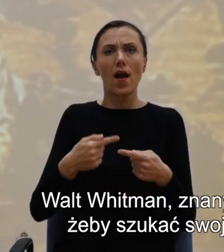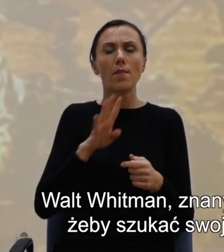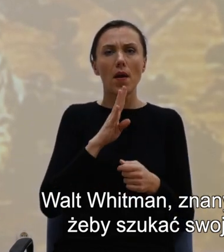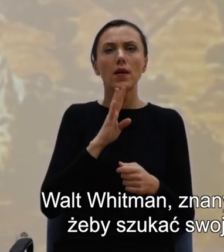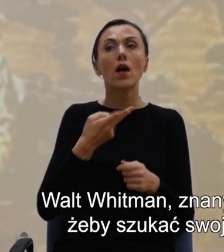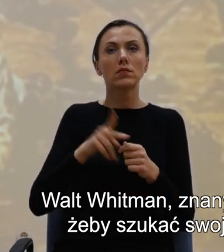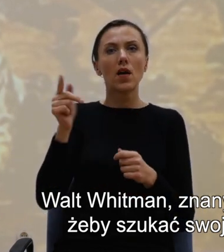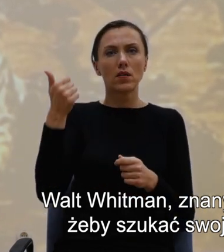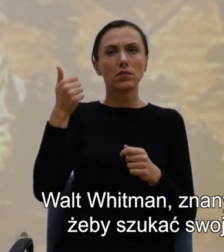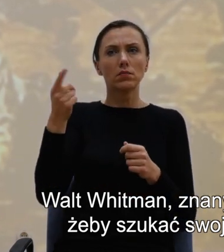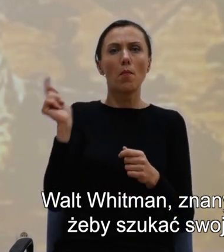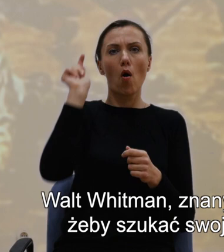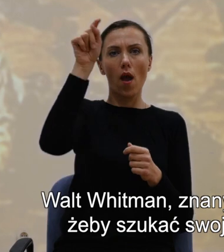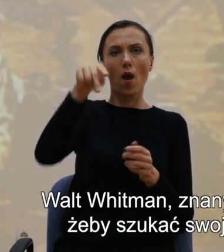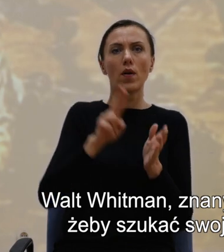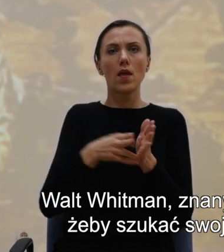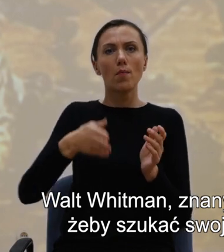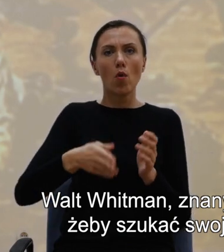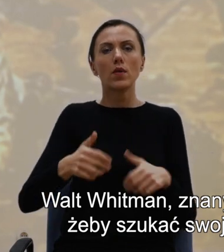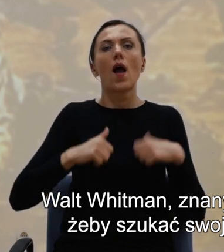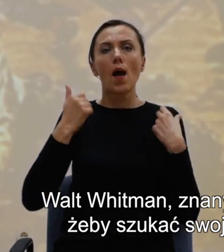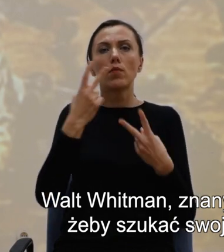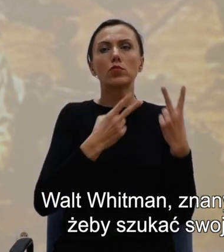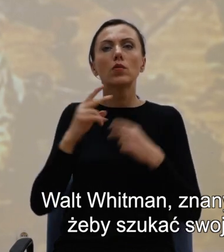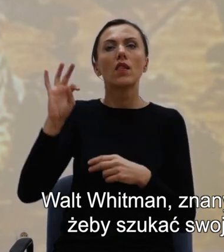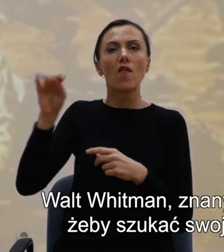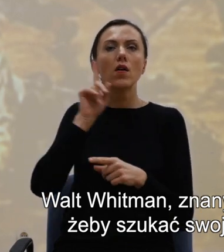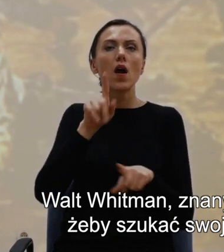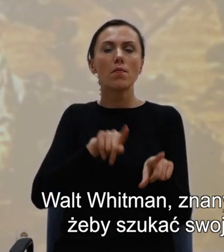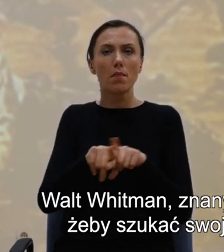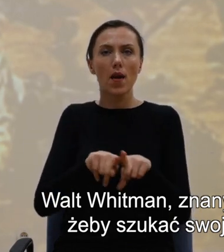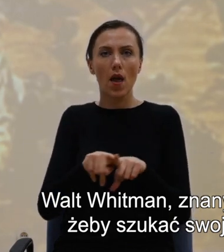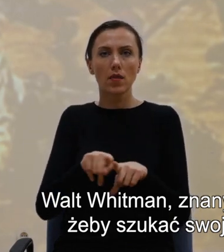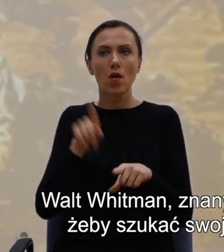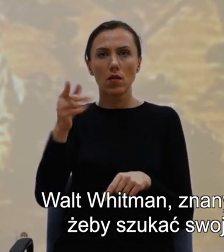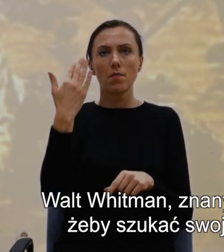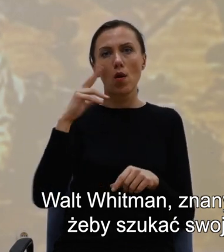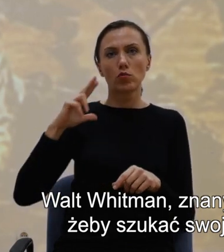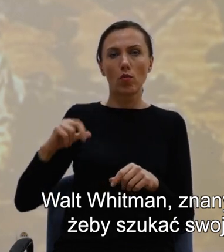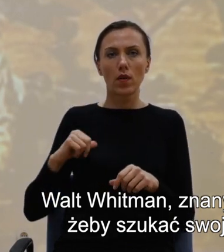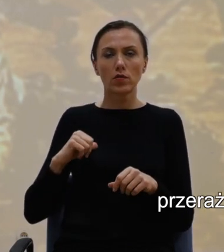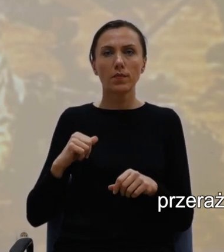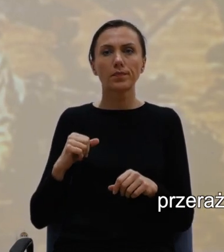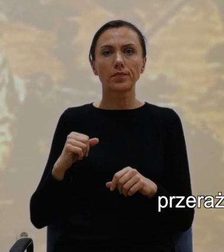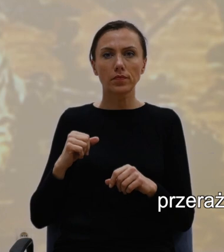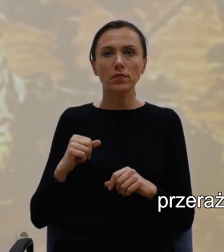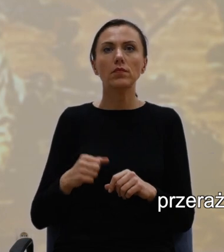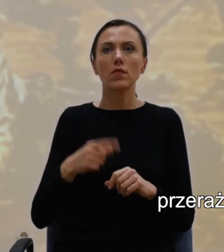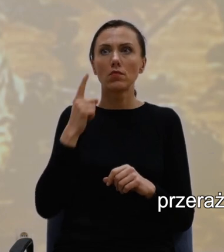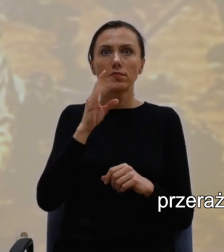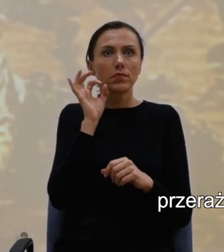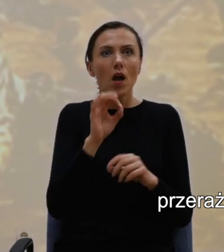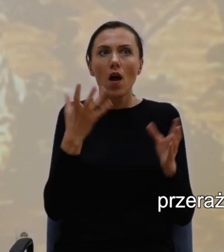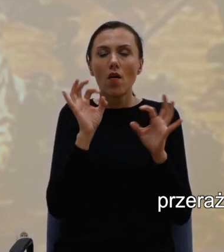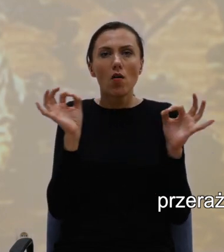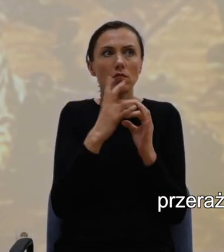pojechał na południe, żeby szukać swojego brata George'a, który był żołnierzem Unii, przerażony pisał